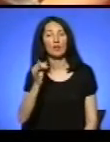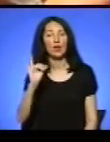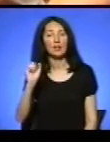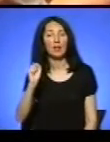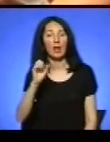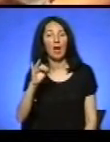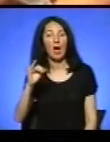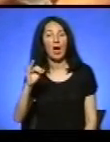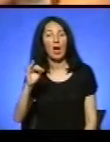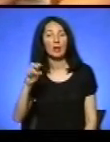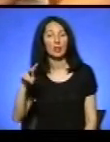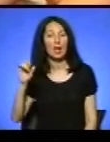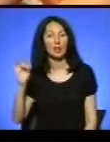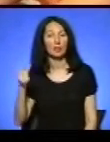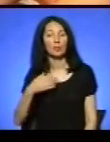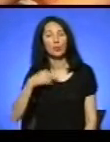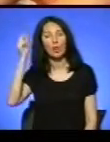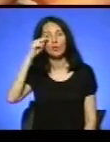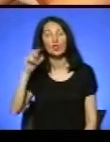фрукти,